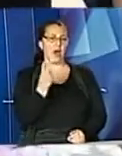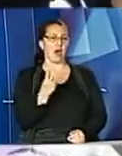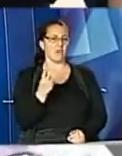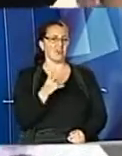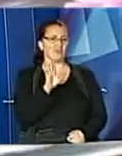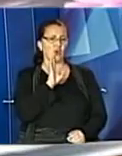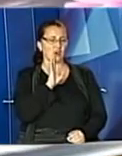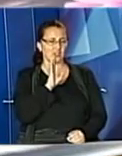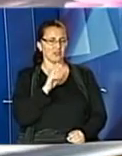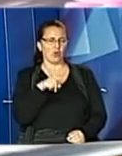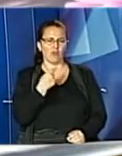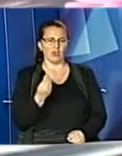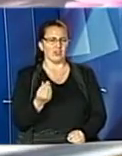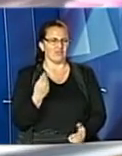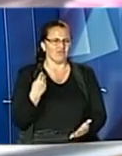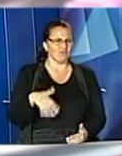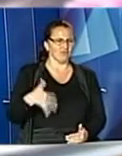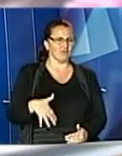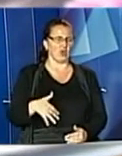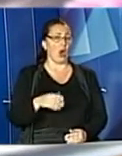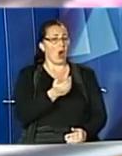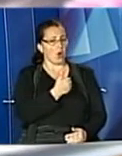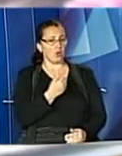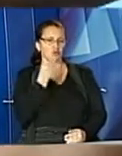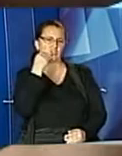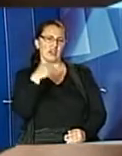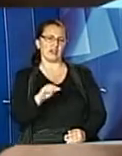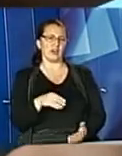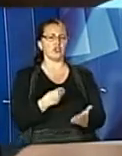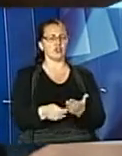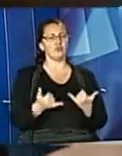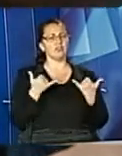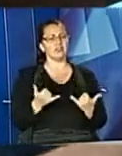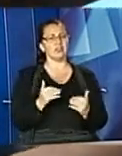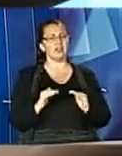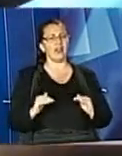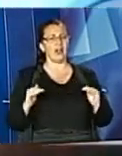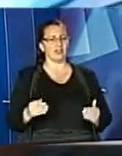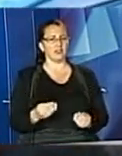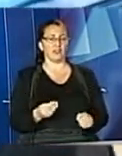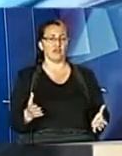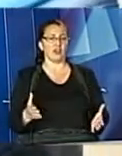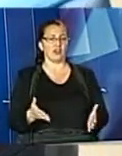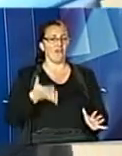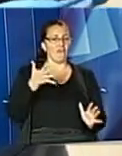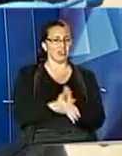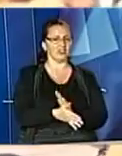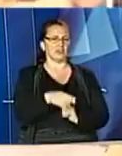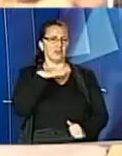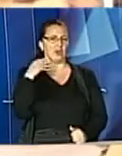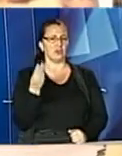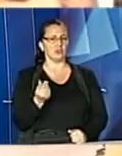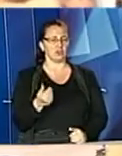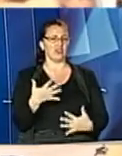бідкається, ціни кусючі, але й хочеться усе найкраще для своїх донюк придбати. Тож гаманець сім'ї вже схуд на кругленьку суму. «В